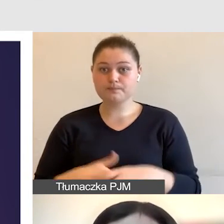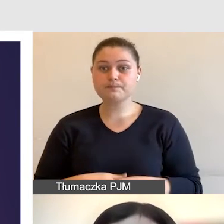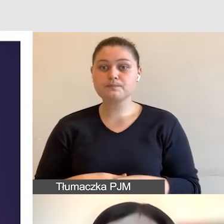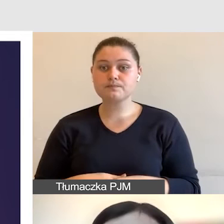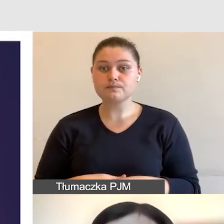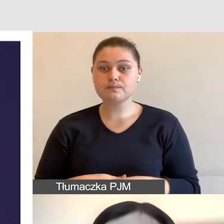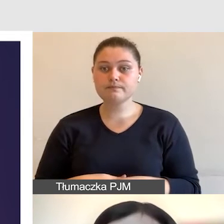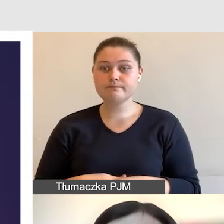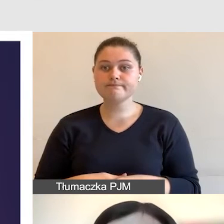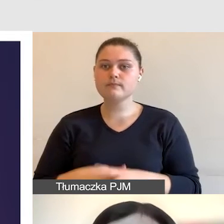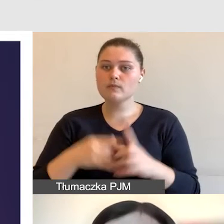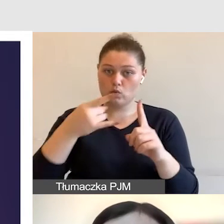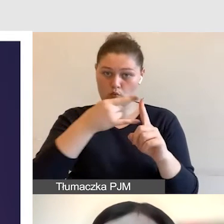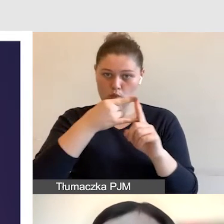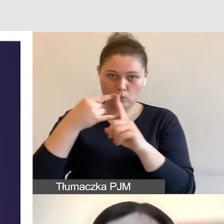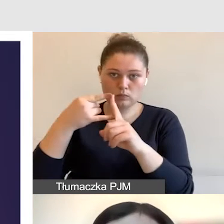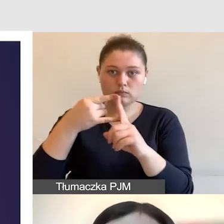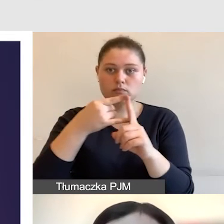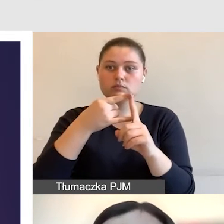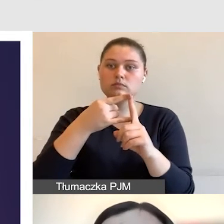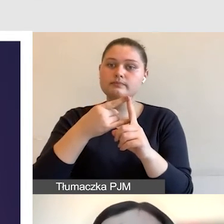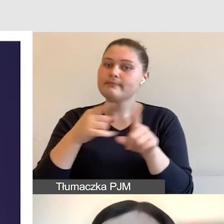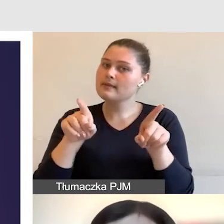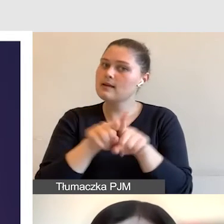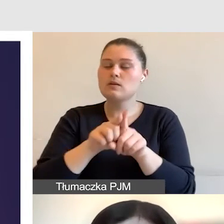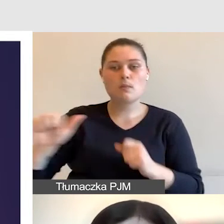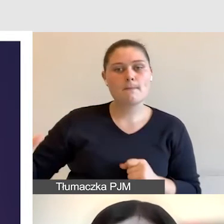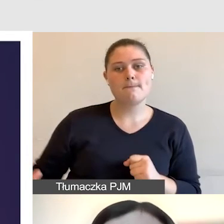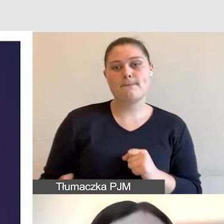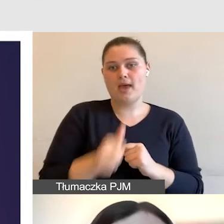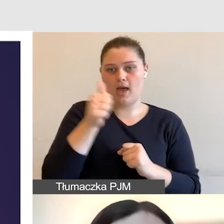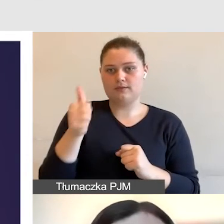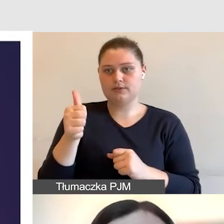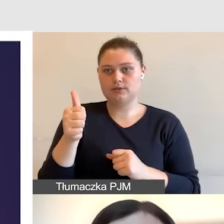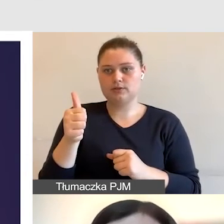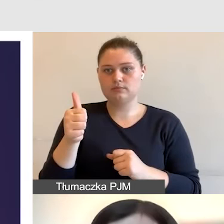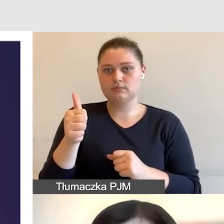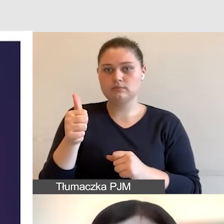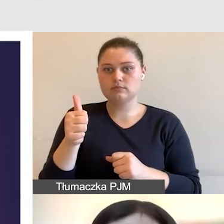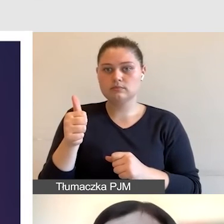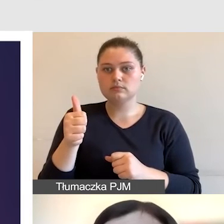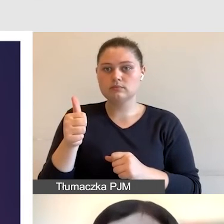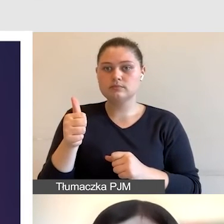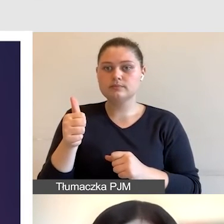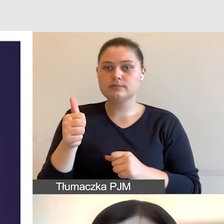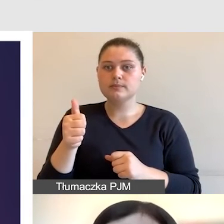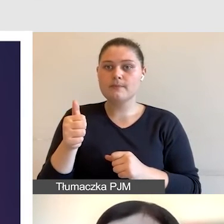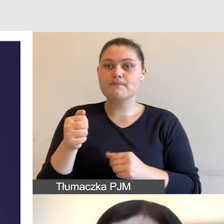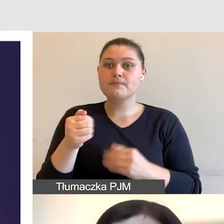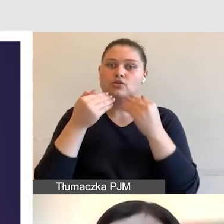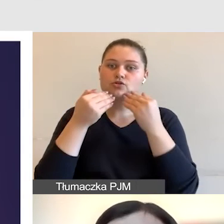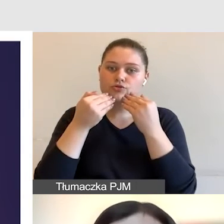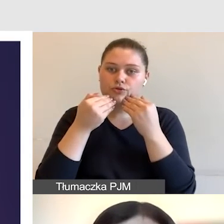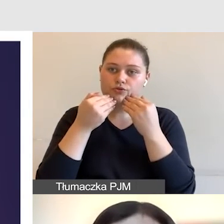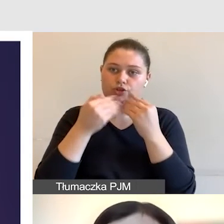pierwszych platform umożliwiła podłączenie i integrację z